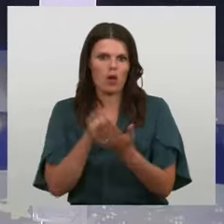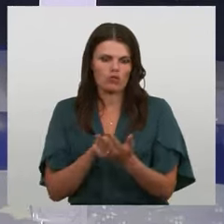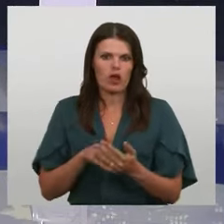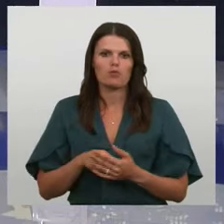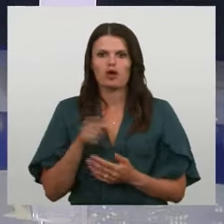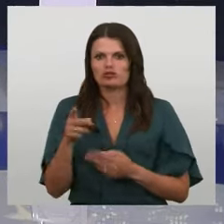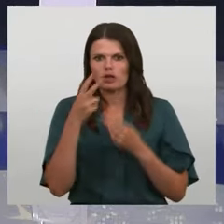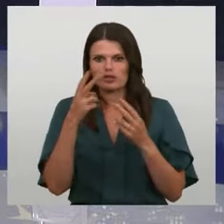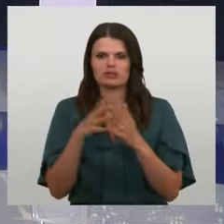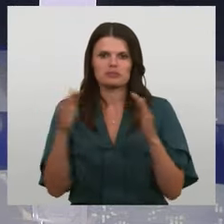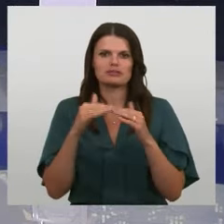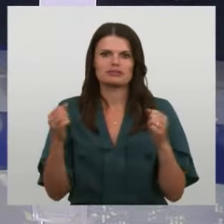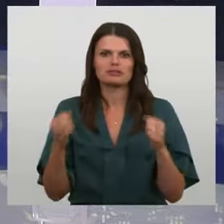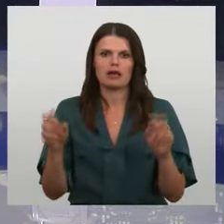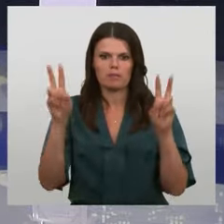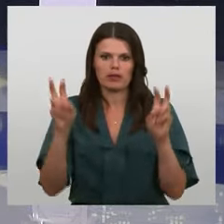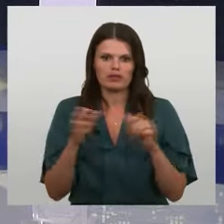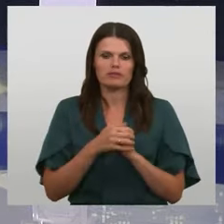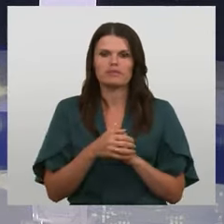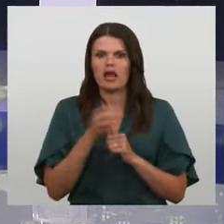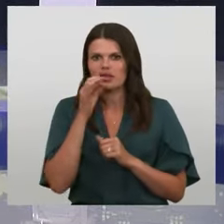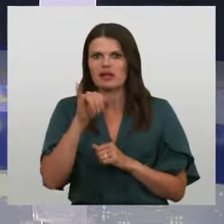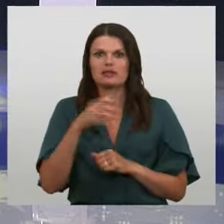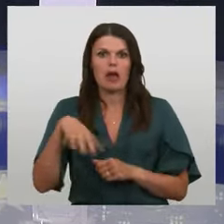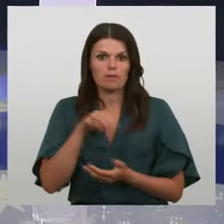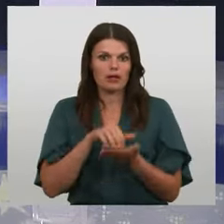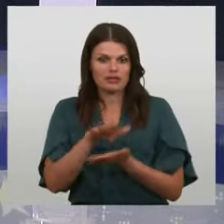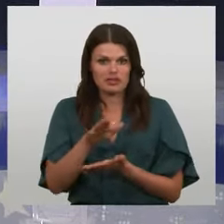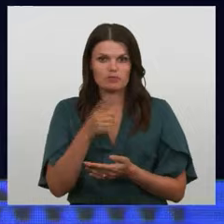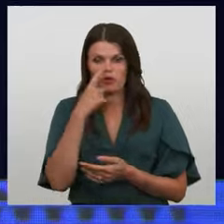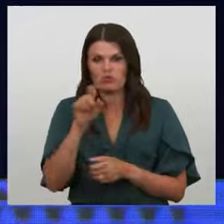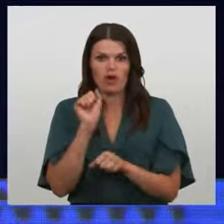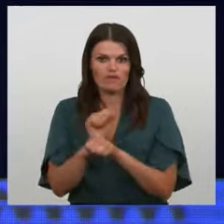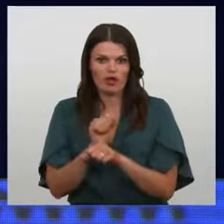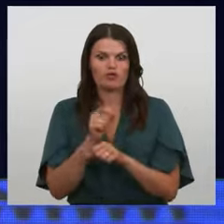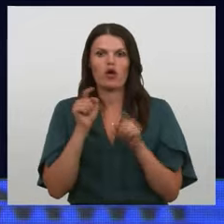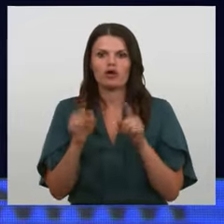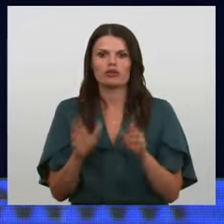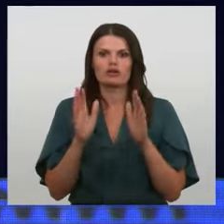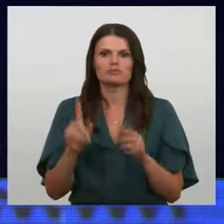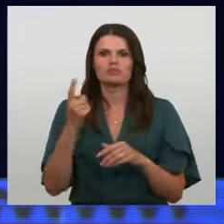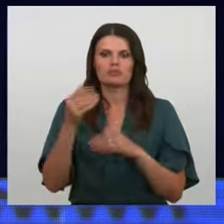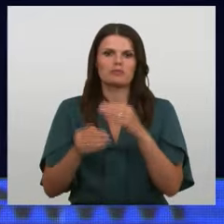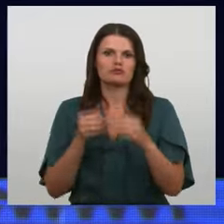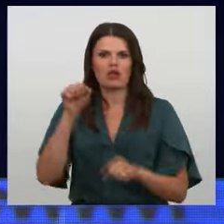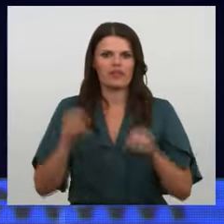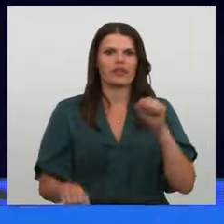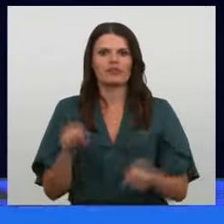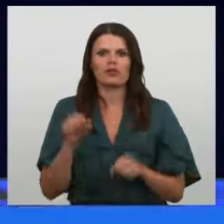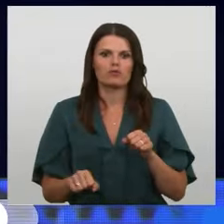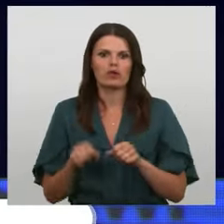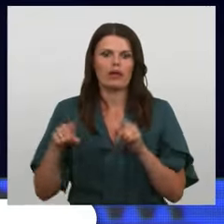arī ļoti daudziem stabilitātei. Es cikšu tā, ja mēs atseksamies no vietu principē, tās būs pirmais solis diktatūru. Tāpēc, ka